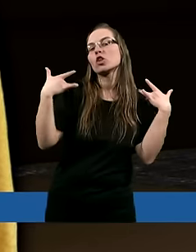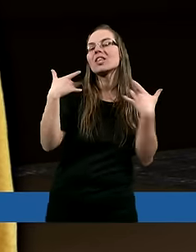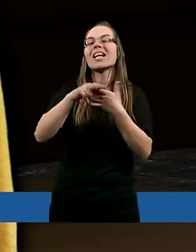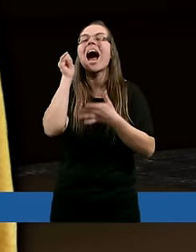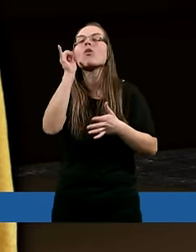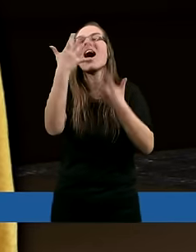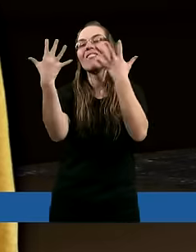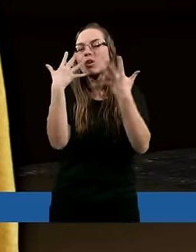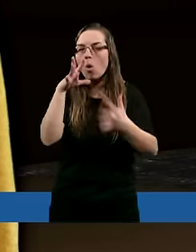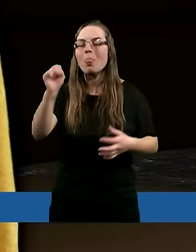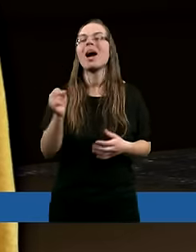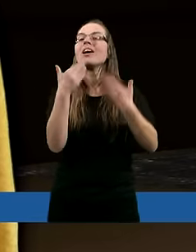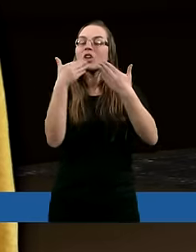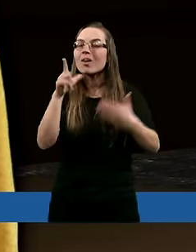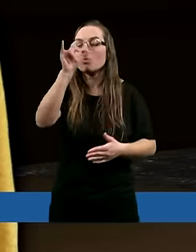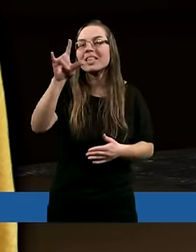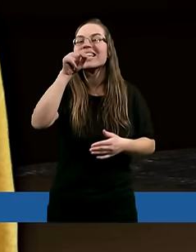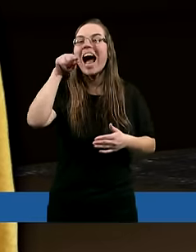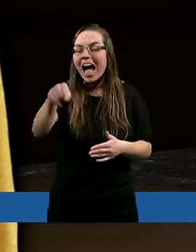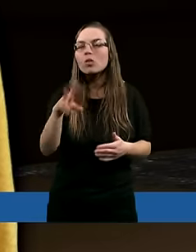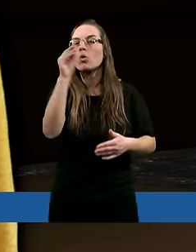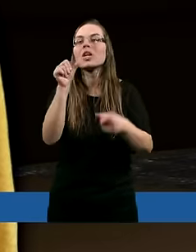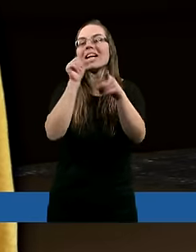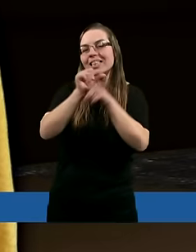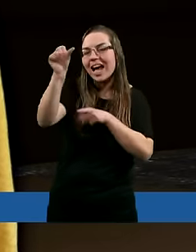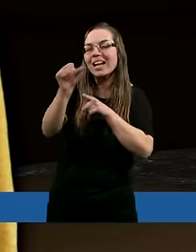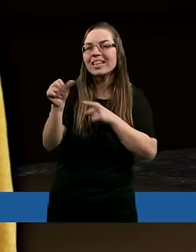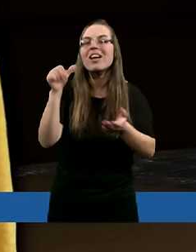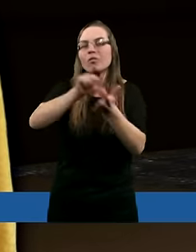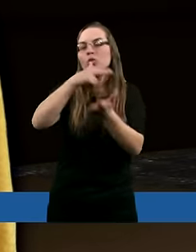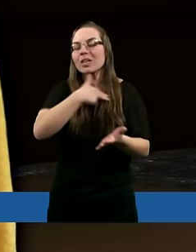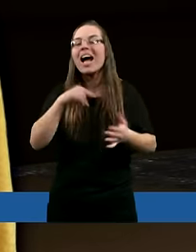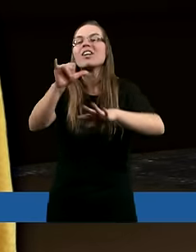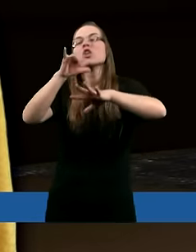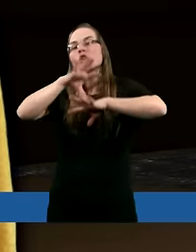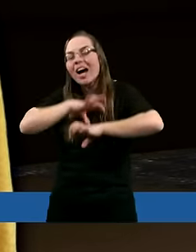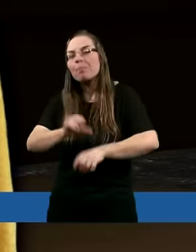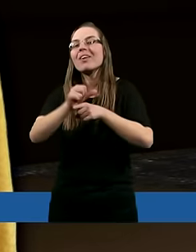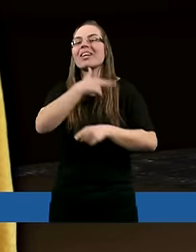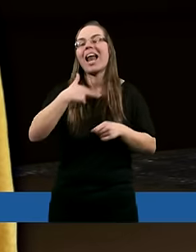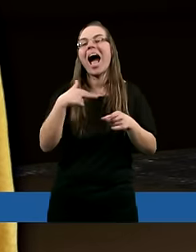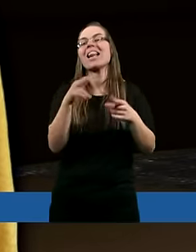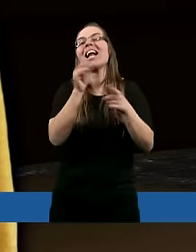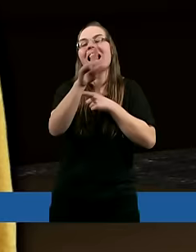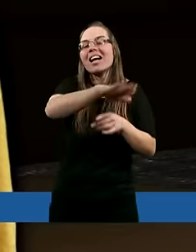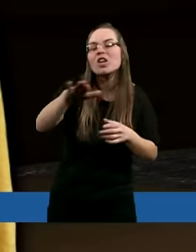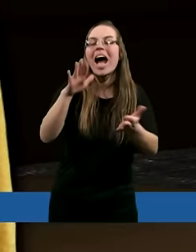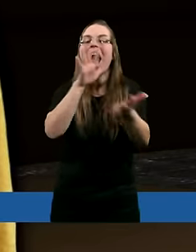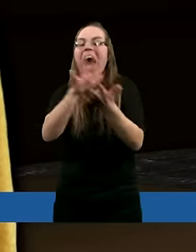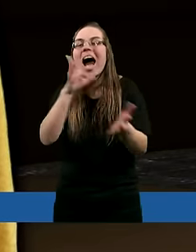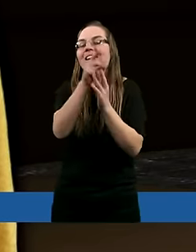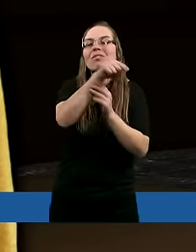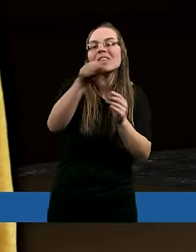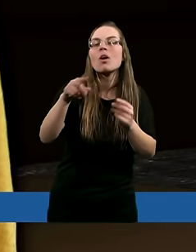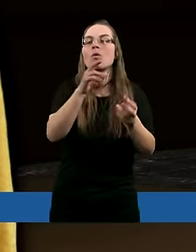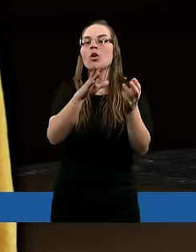życie na co dzień. Dziękujemy Ci za to, że jesteś Ty dla nas tak cierpliwy, dla naszych tych charakterów tak